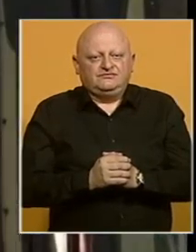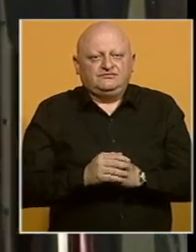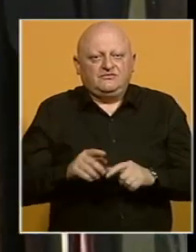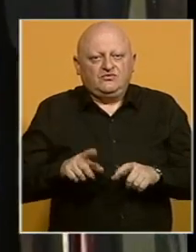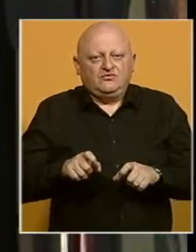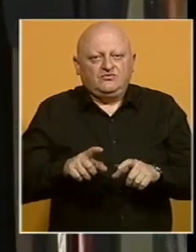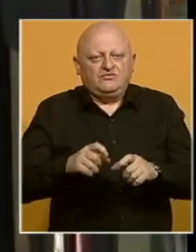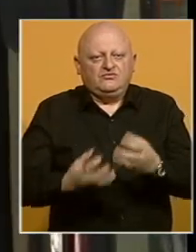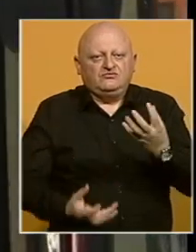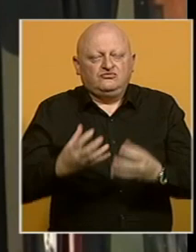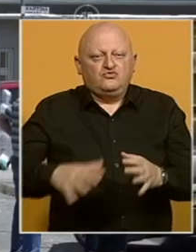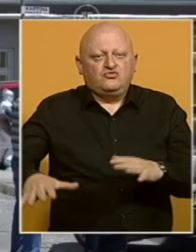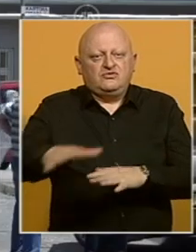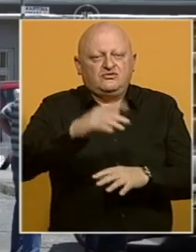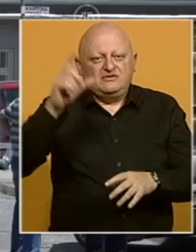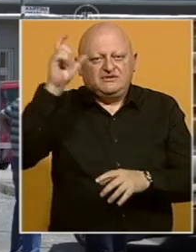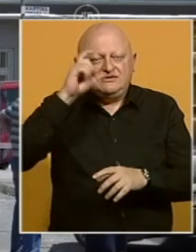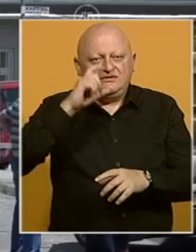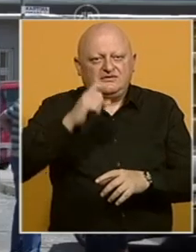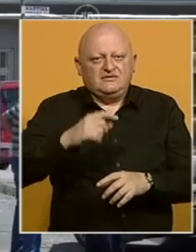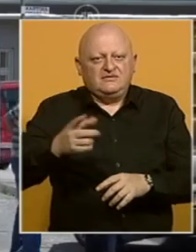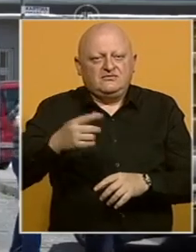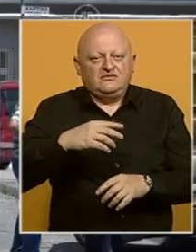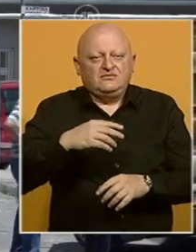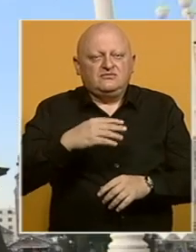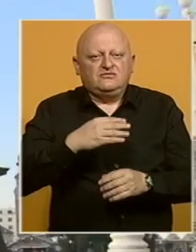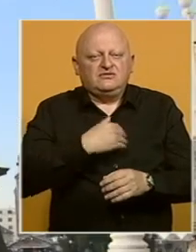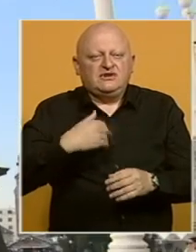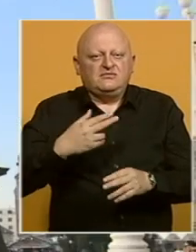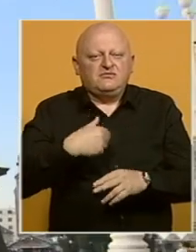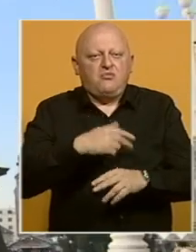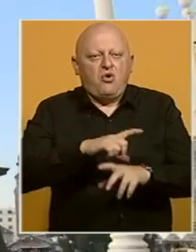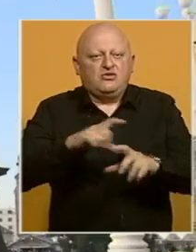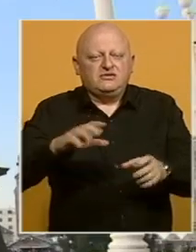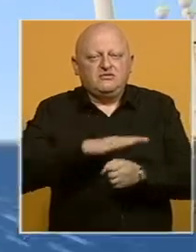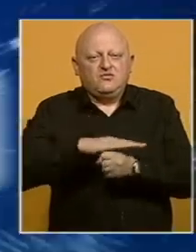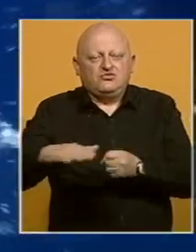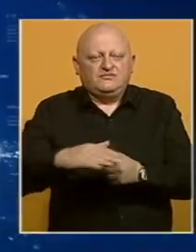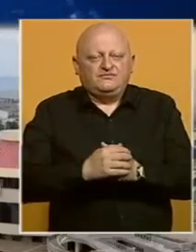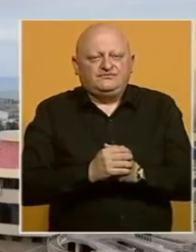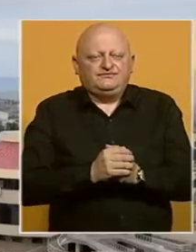Koronavirus bukti u regionu, u Srbiji, Treći Talas, u Zagrebu popunjeni bolnički kapaciteti.